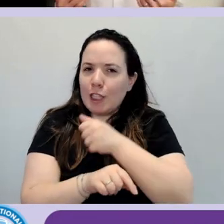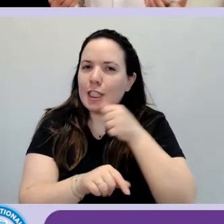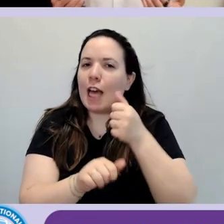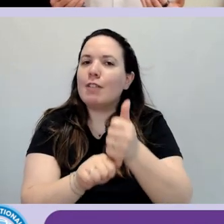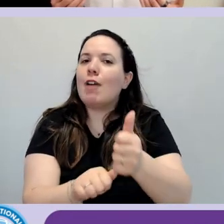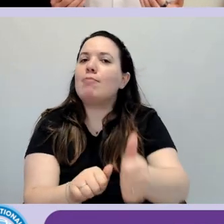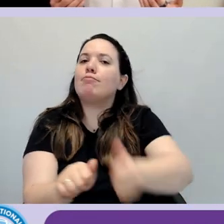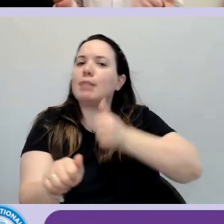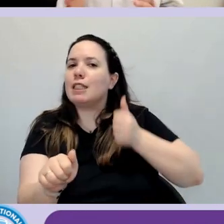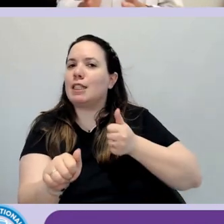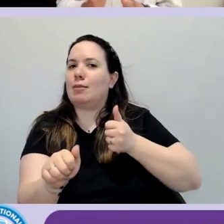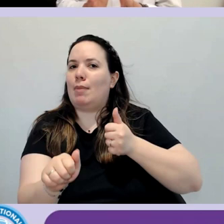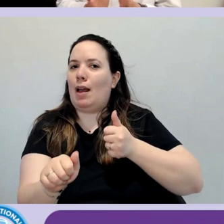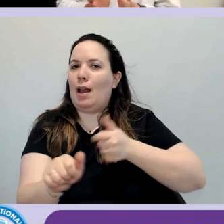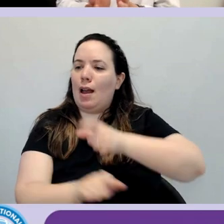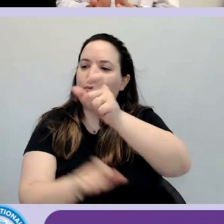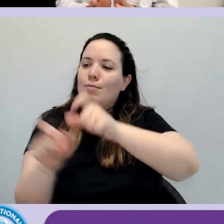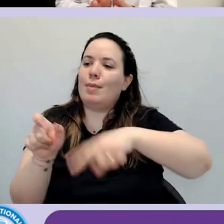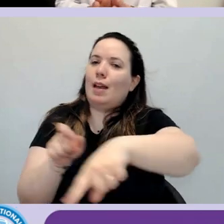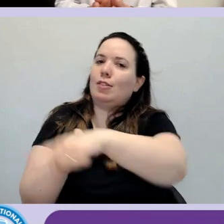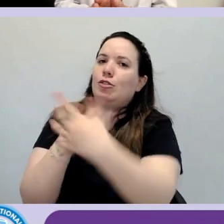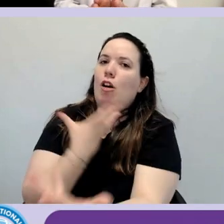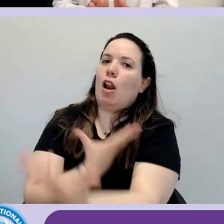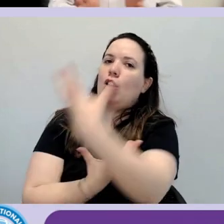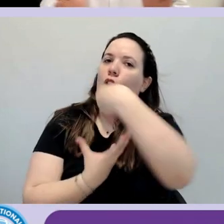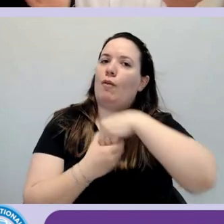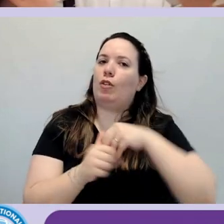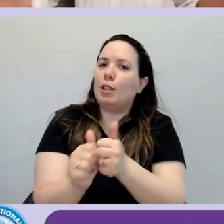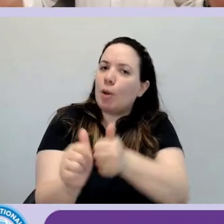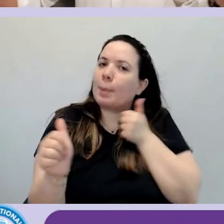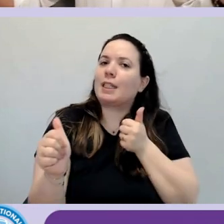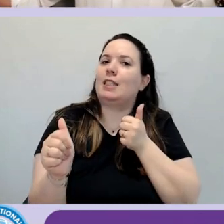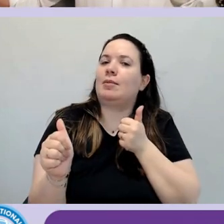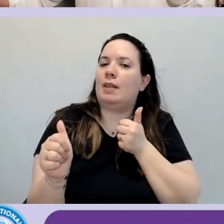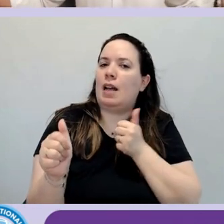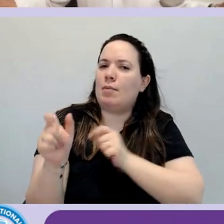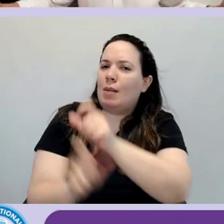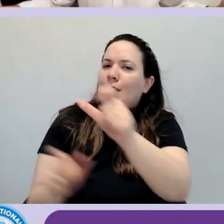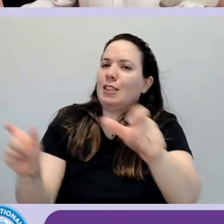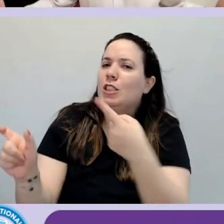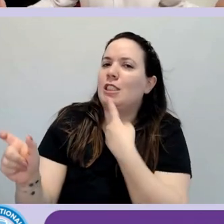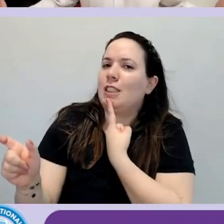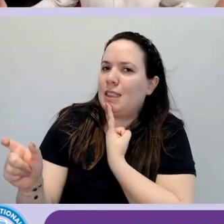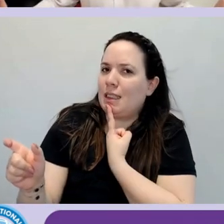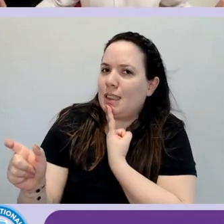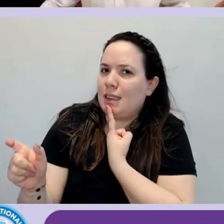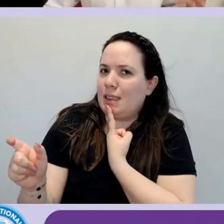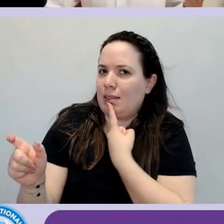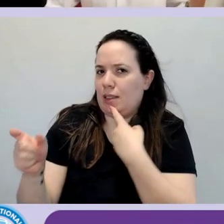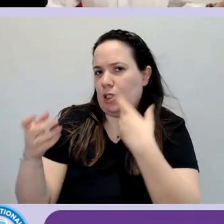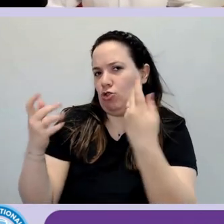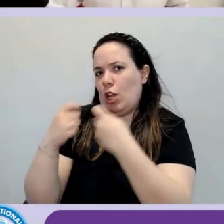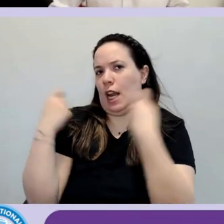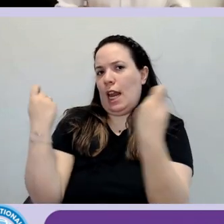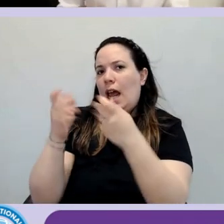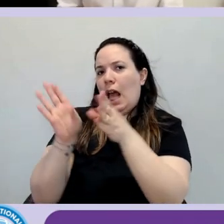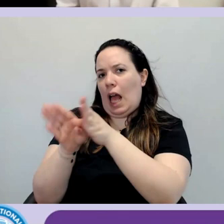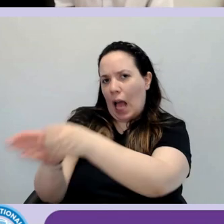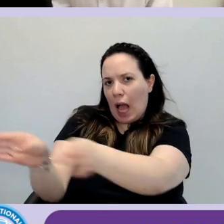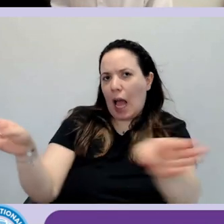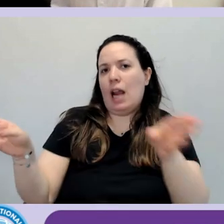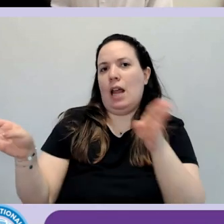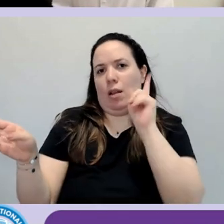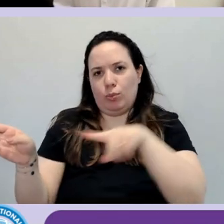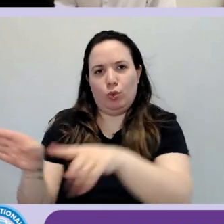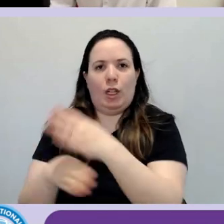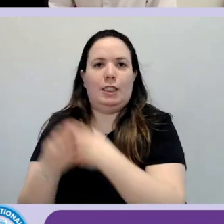Quando dico persone, dico persone intendendo largamente intese, anche con disabilità.